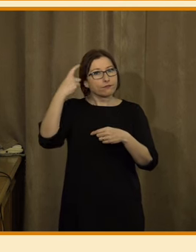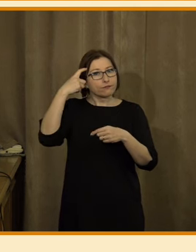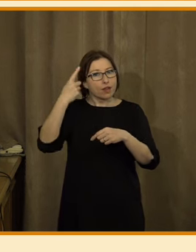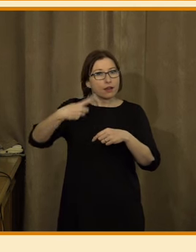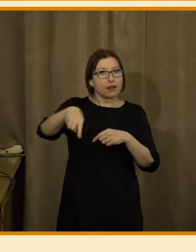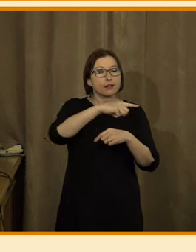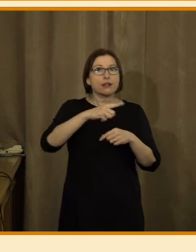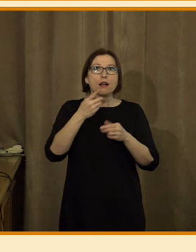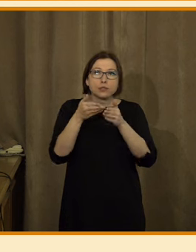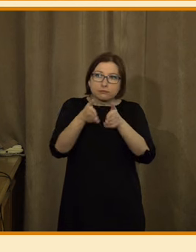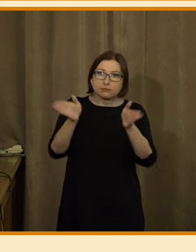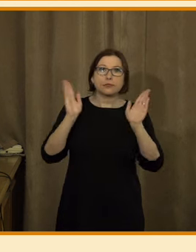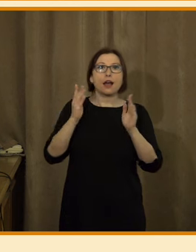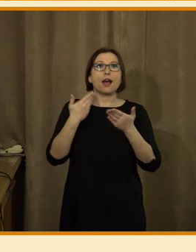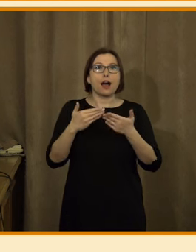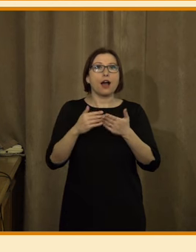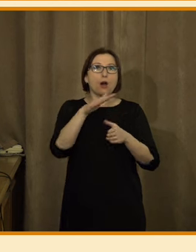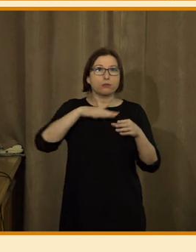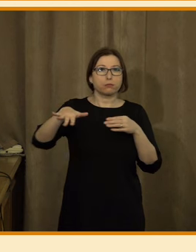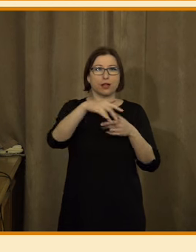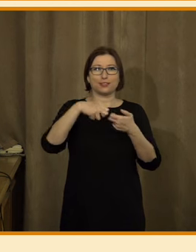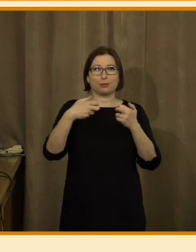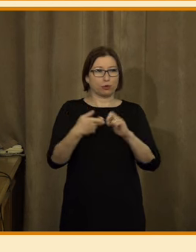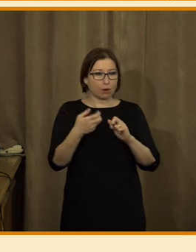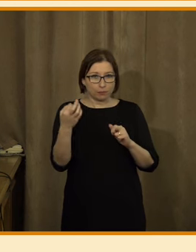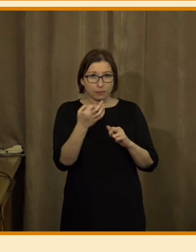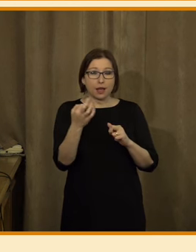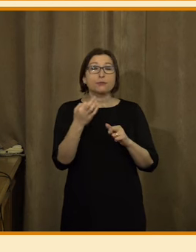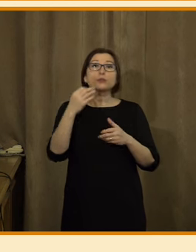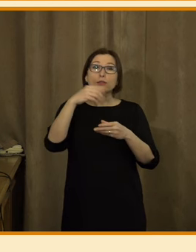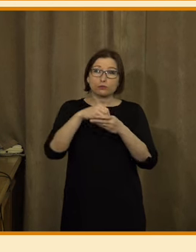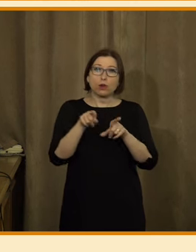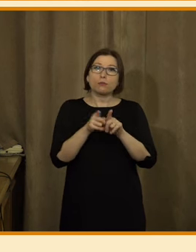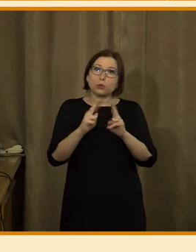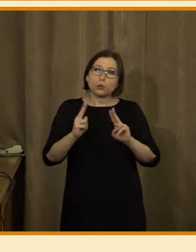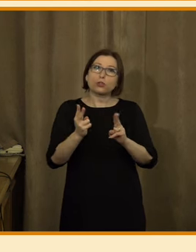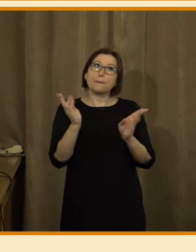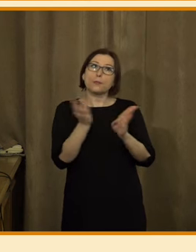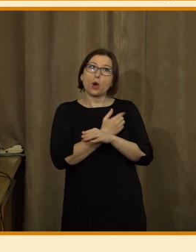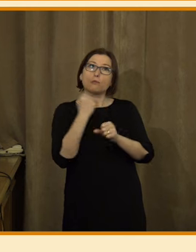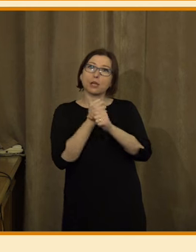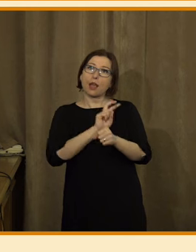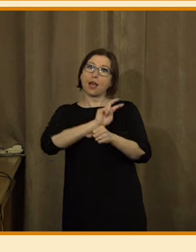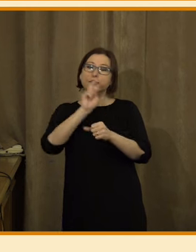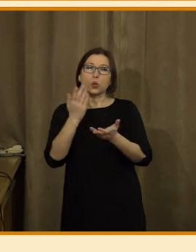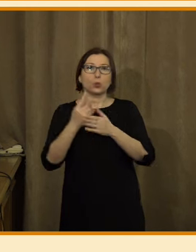řekněme, nové obzory v této oblasti, které můžou být přínosné pod pak pro jejich práci.